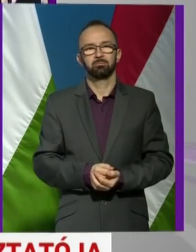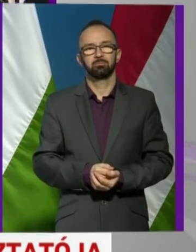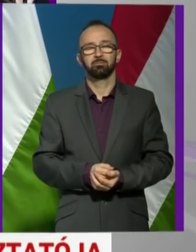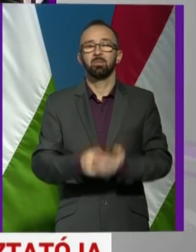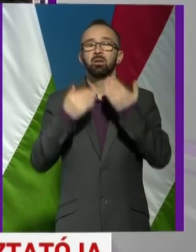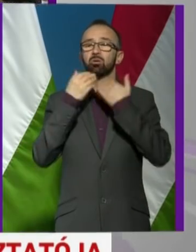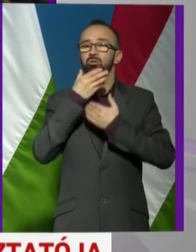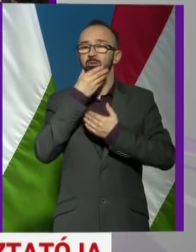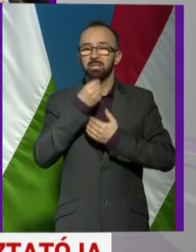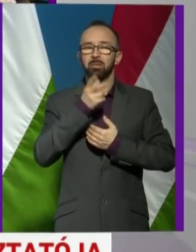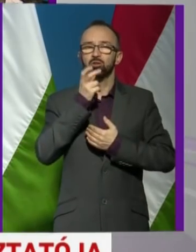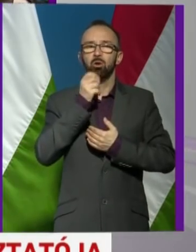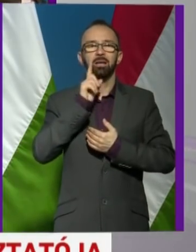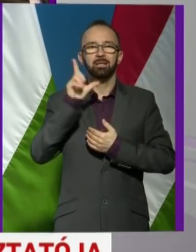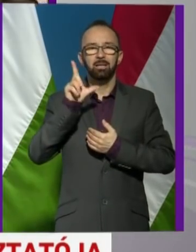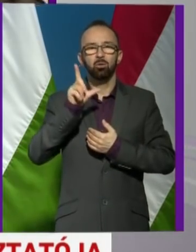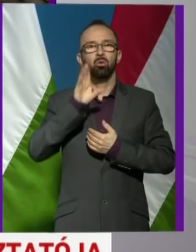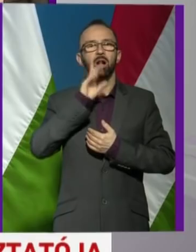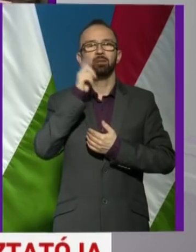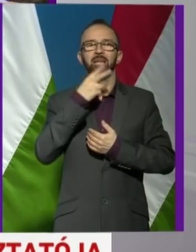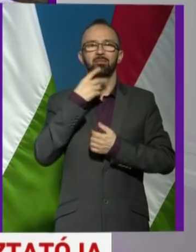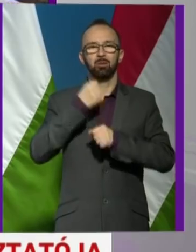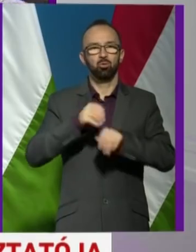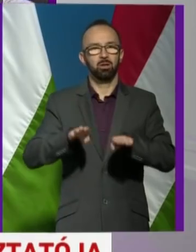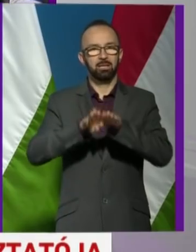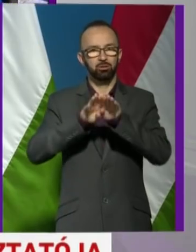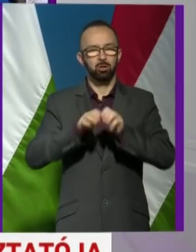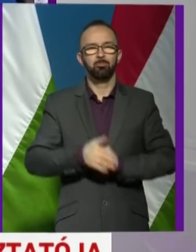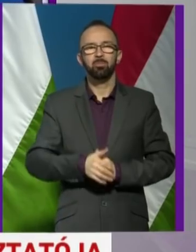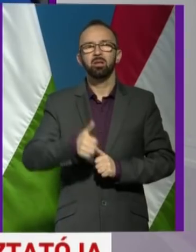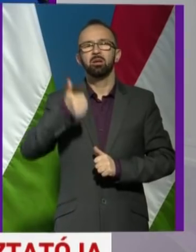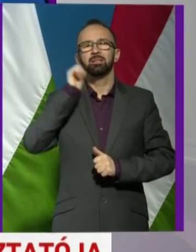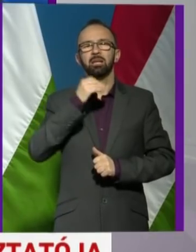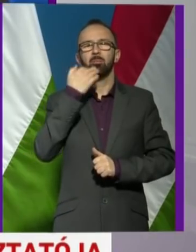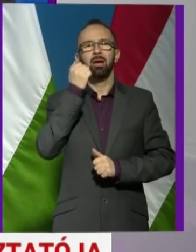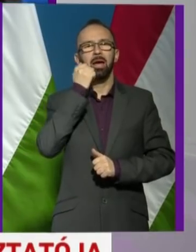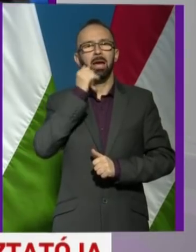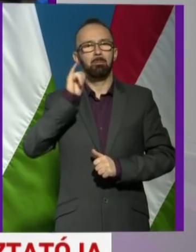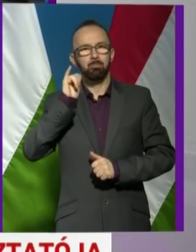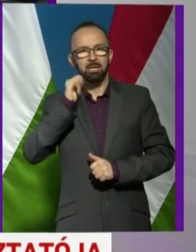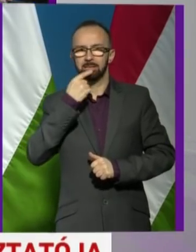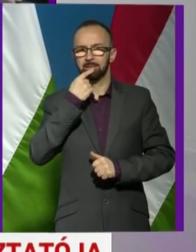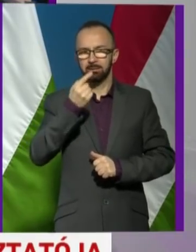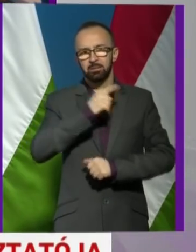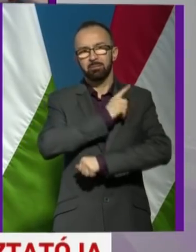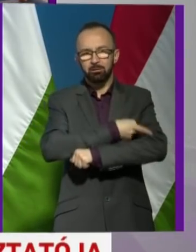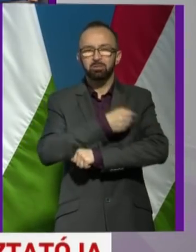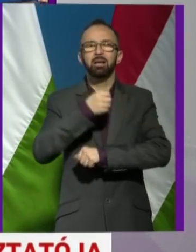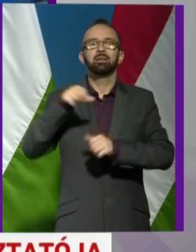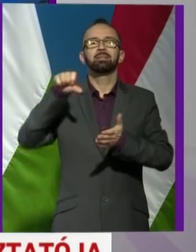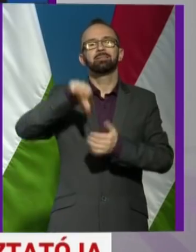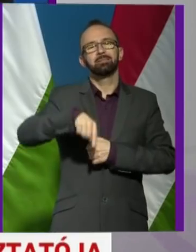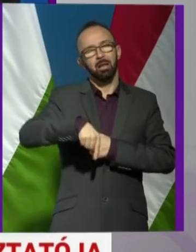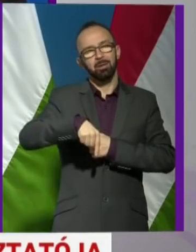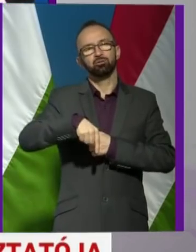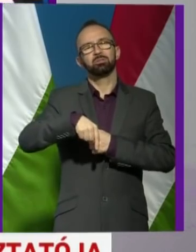Köszönöm szépen, Csúha Jéldikó vagyok, az ATV munkatársa. Tegnap az MI megerősítette, illetve a Délpesti Centrum